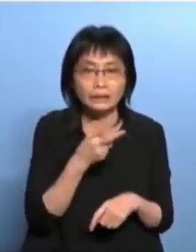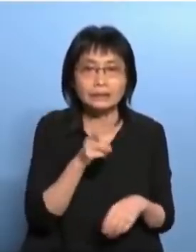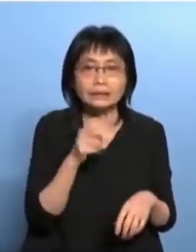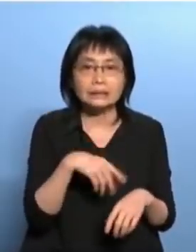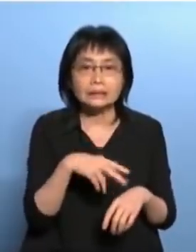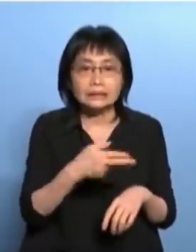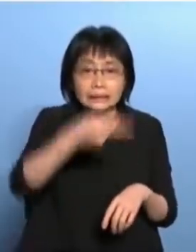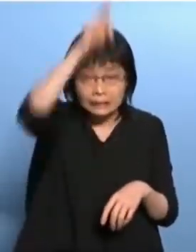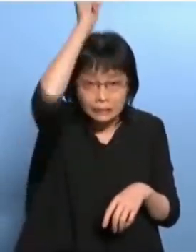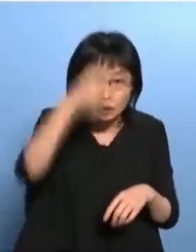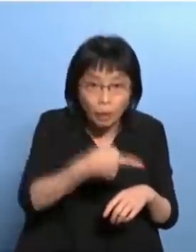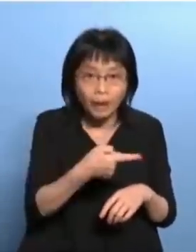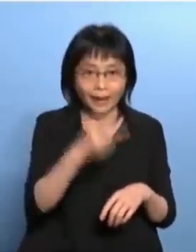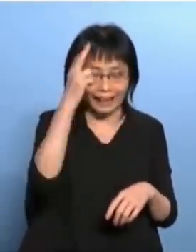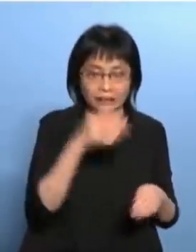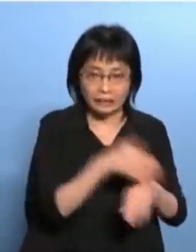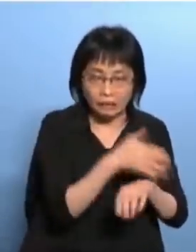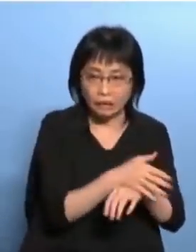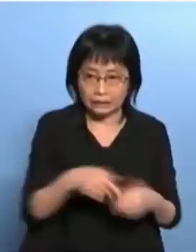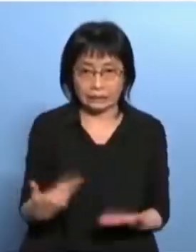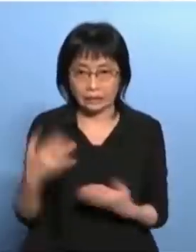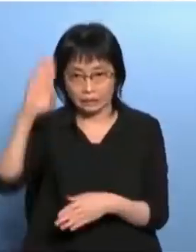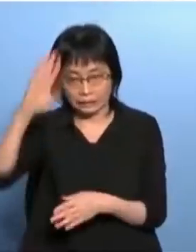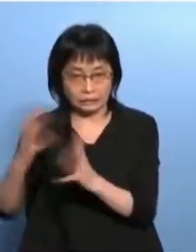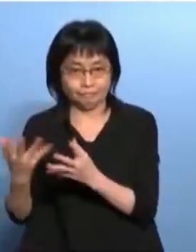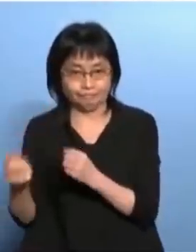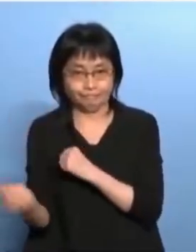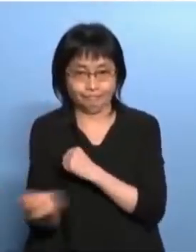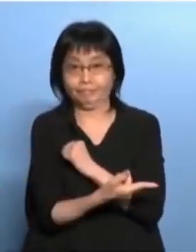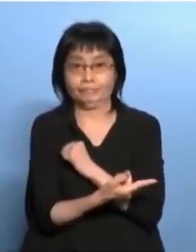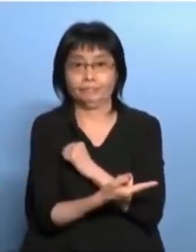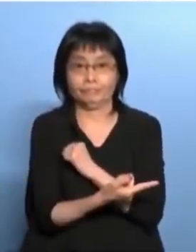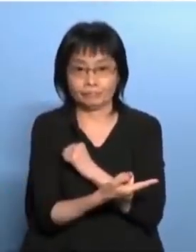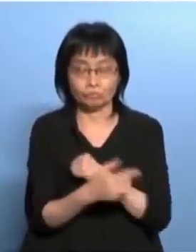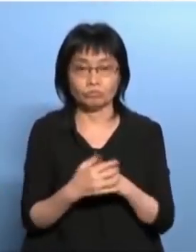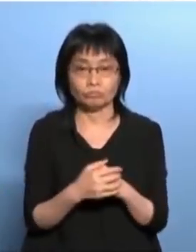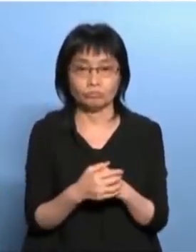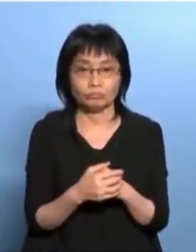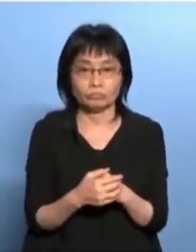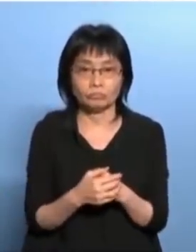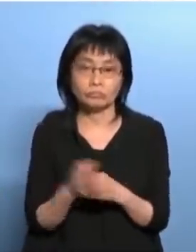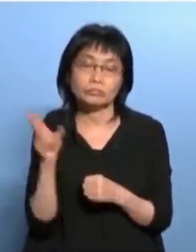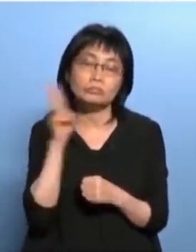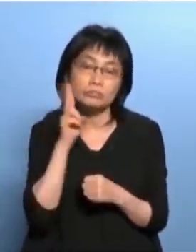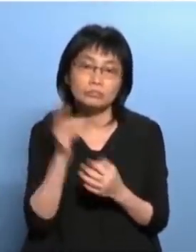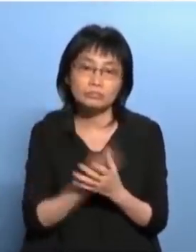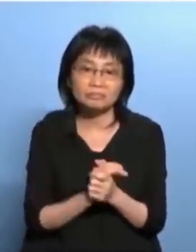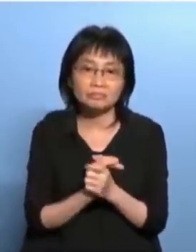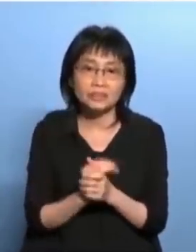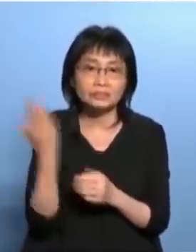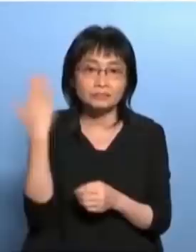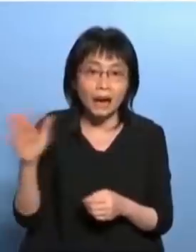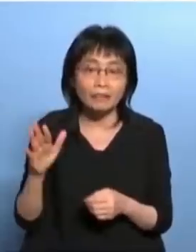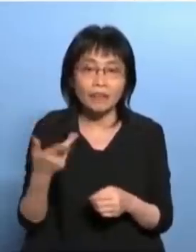组你知道以前我们年轻的时候警察就是反黑组就是黑社会反贪污泡就是贪最多的那些